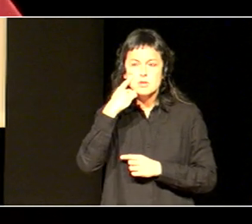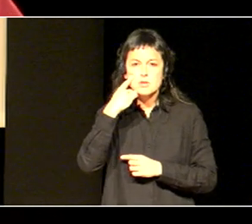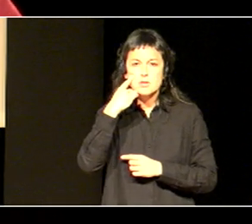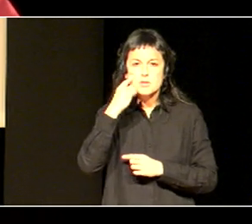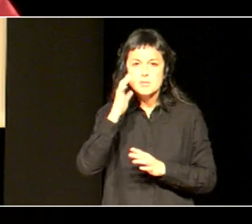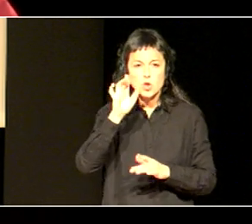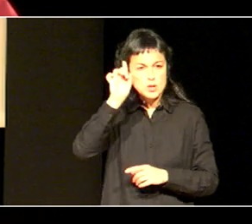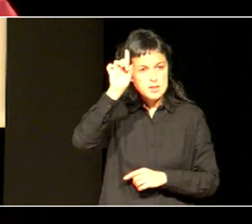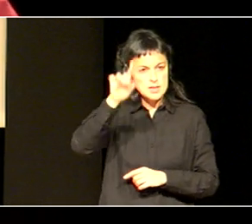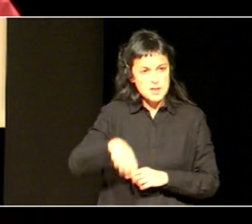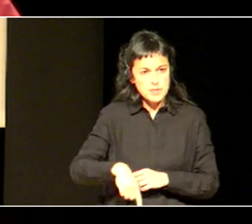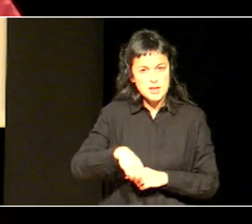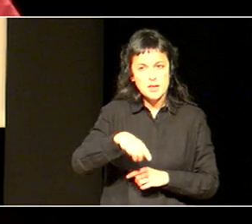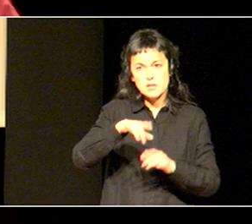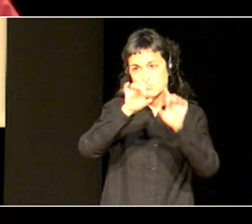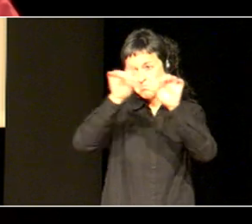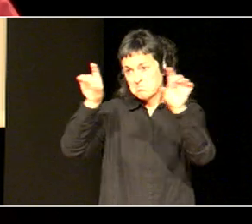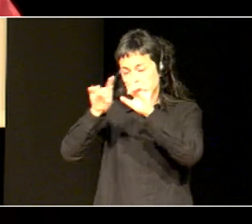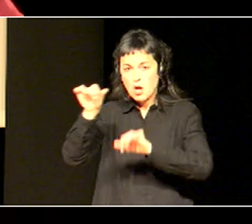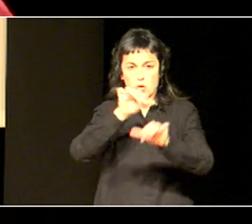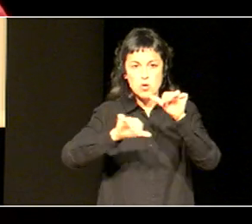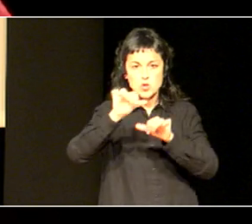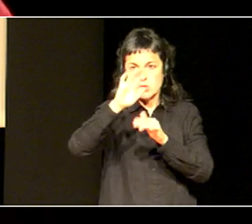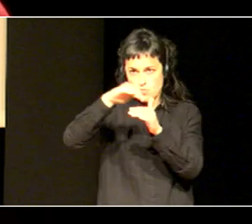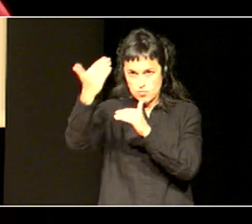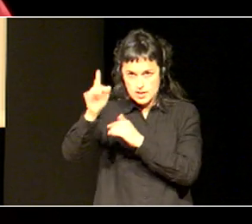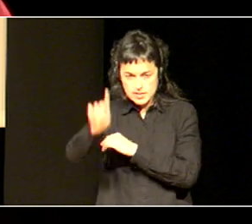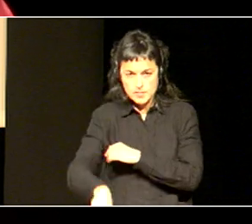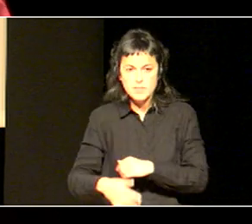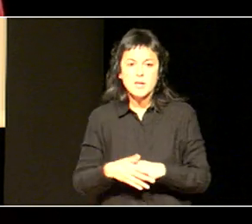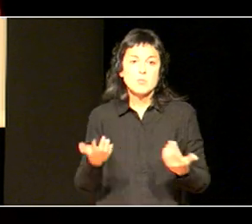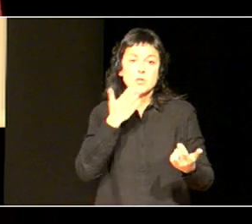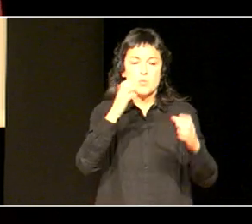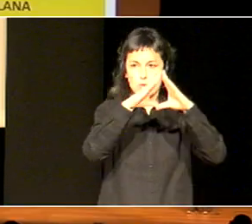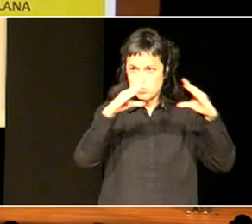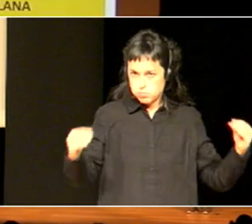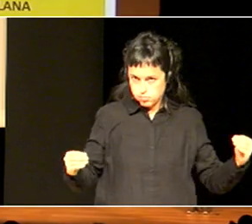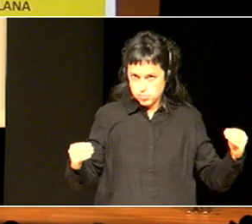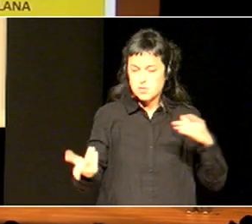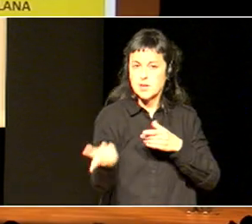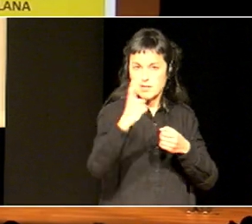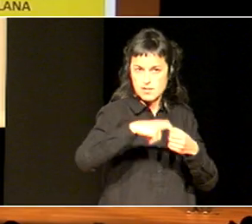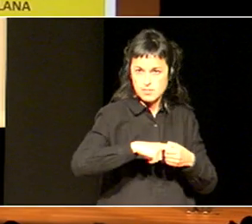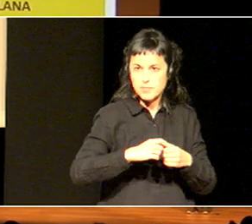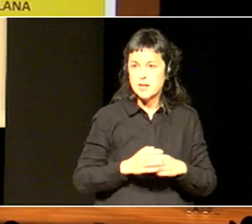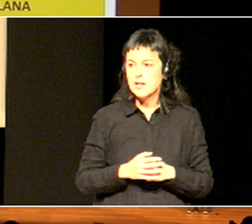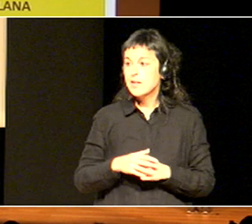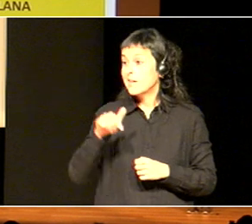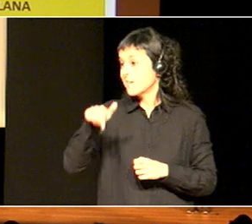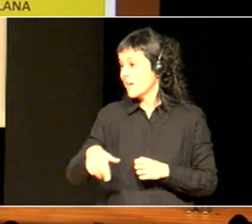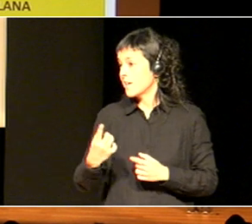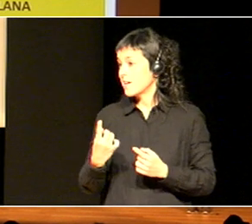kampo agentiak bebai barruan egon dira, uniberzitateak egon dira, eta benetan gaur baditugu amen, ikasle batzuk